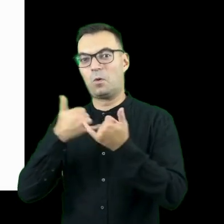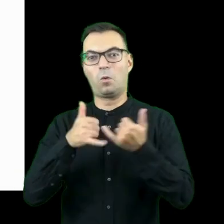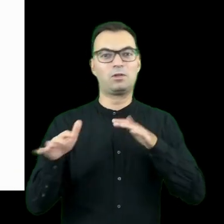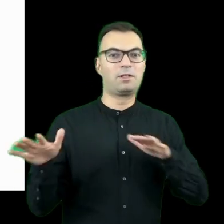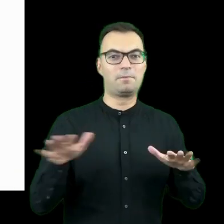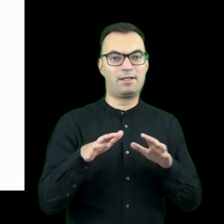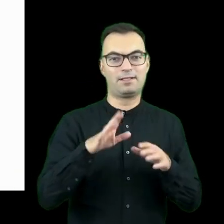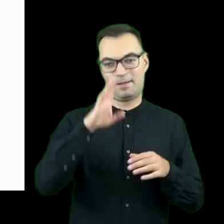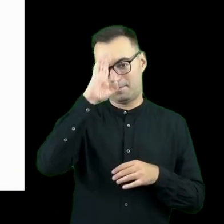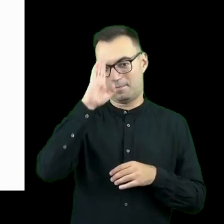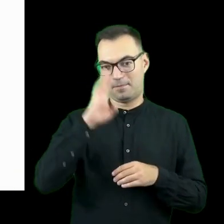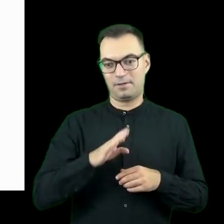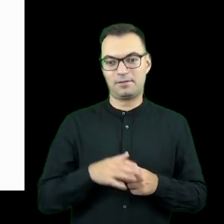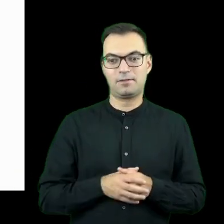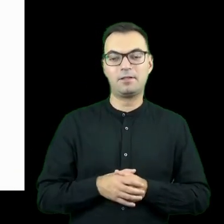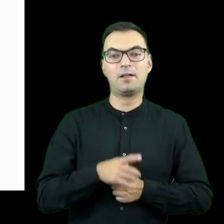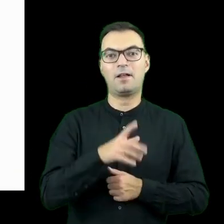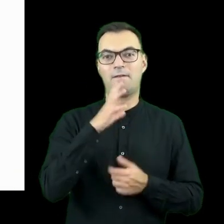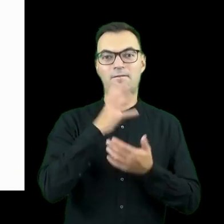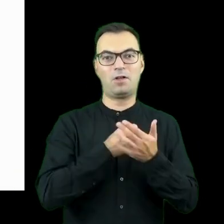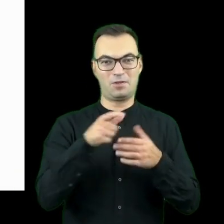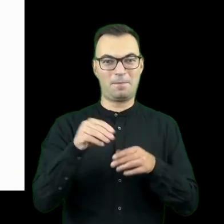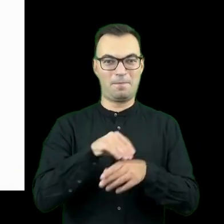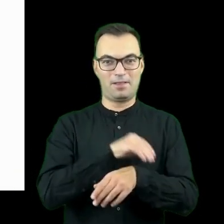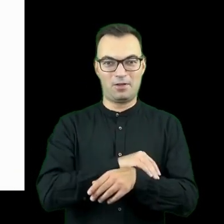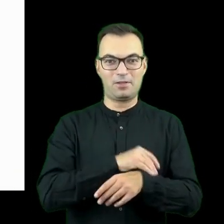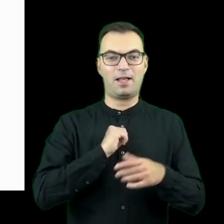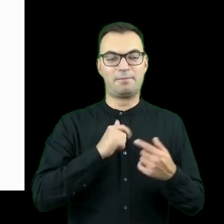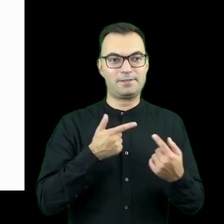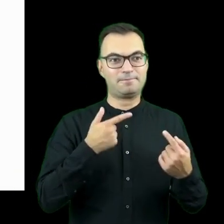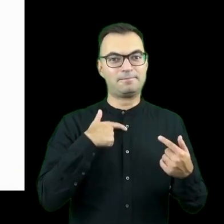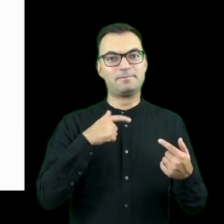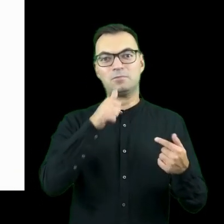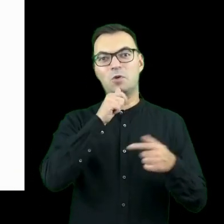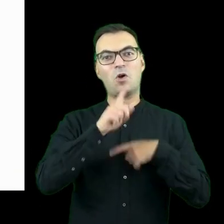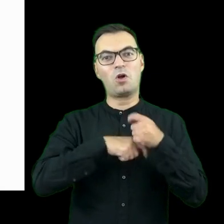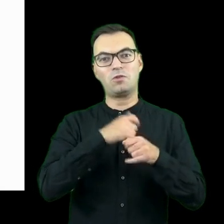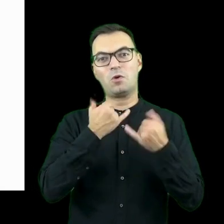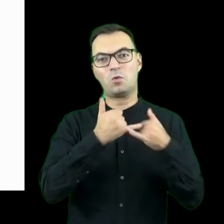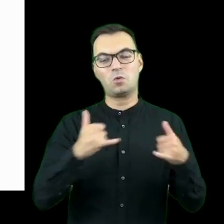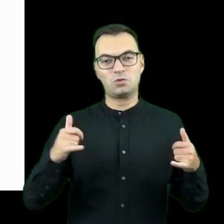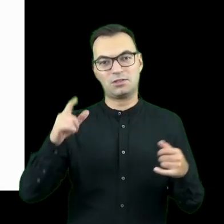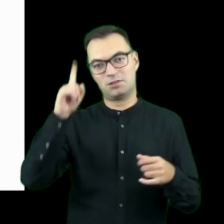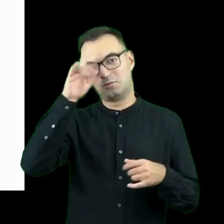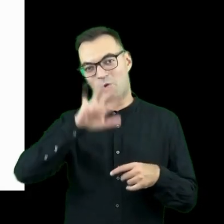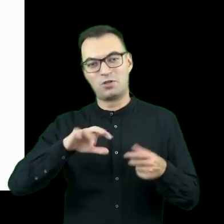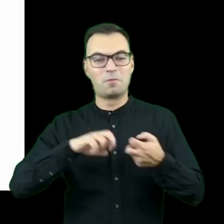Brazylii, stosując tą metodę Fiatra of the Oppressed do adresowania różnych problemów społecznych.